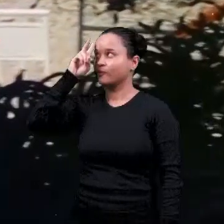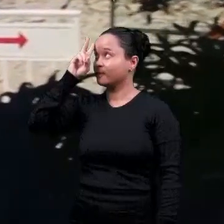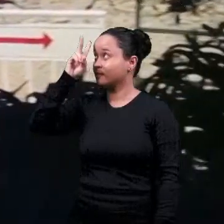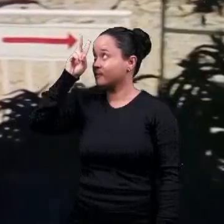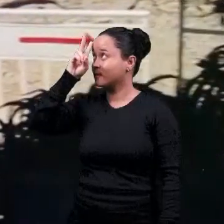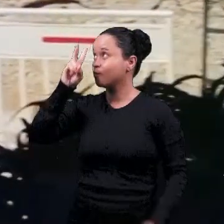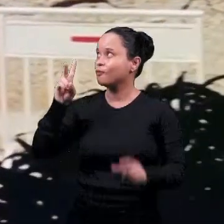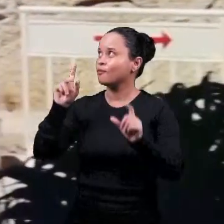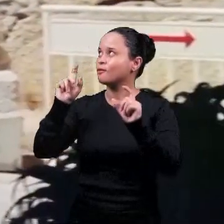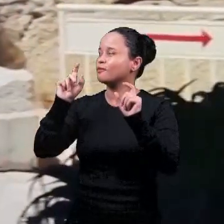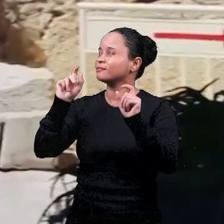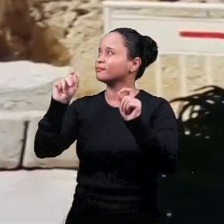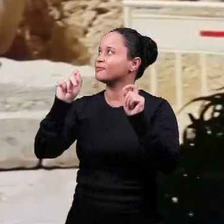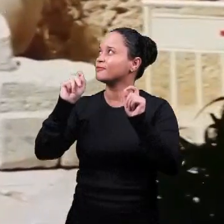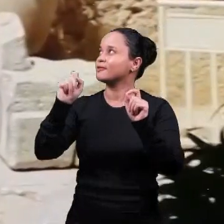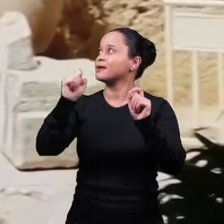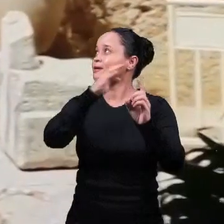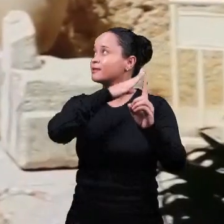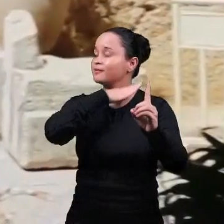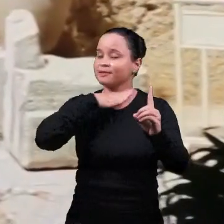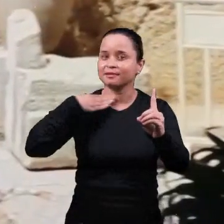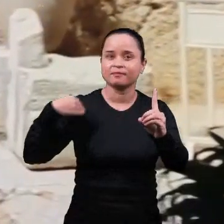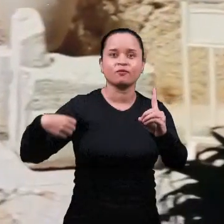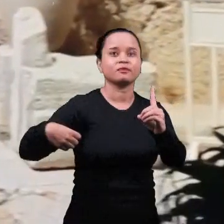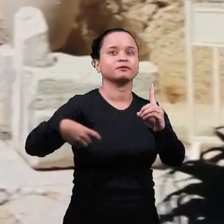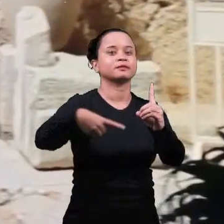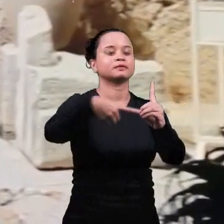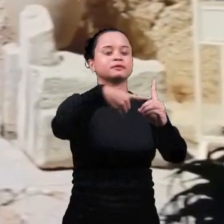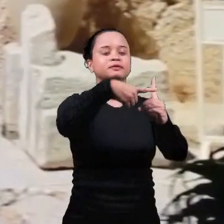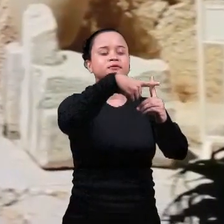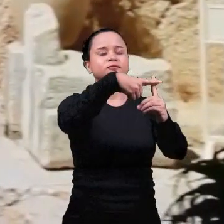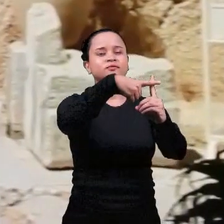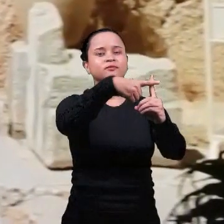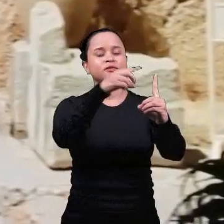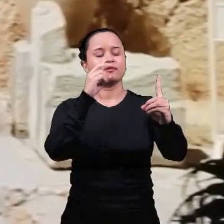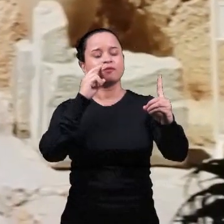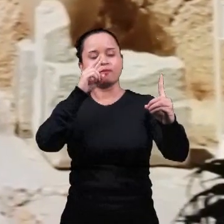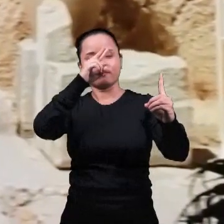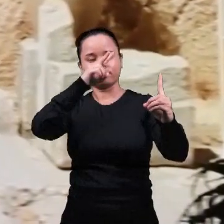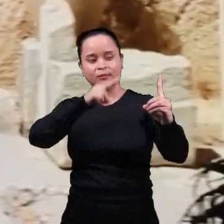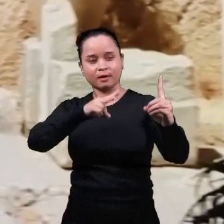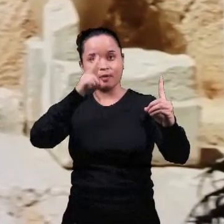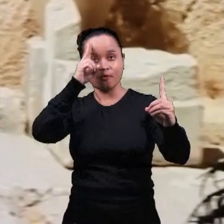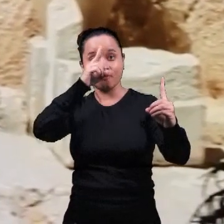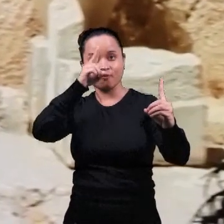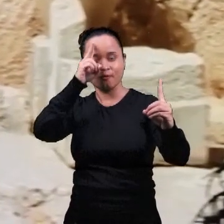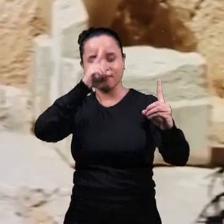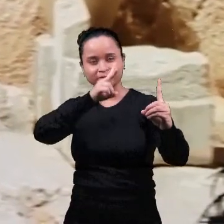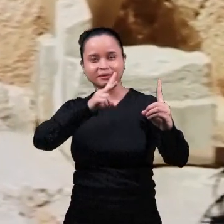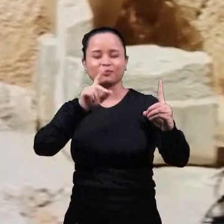Да, крестом, крестом я всегда хвалюсь.